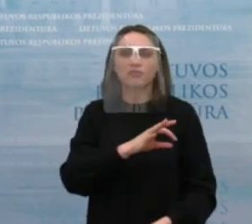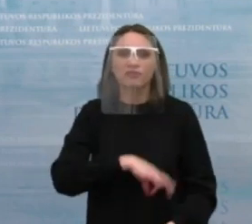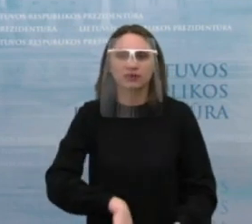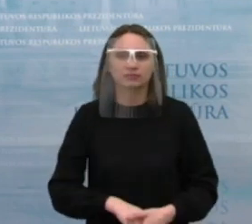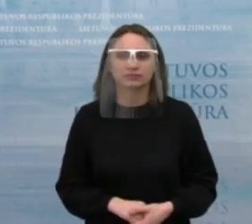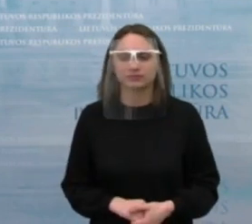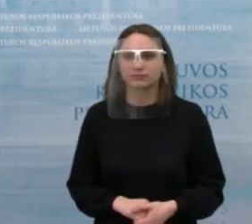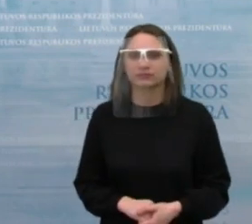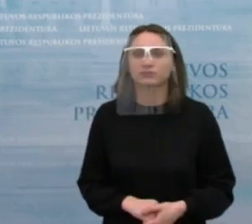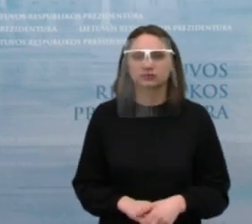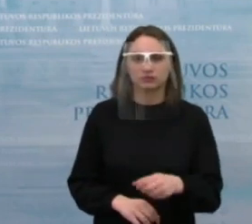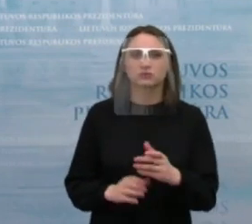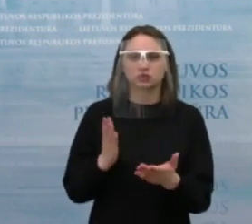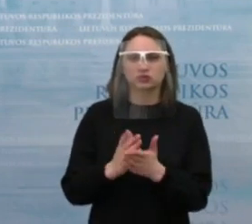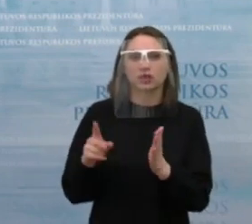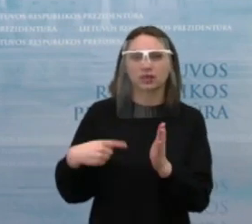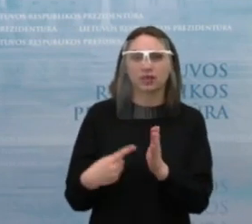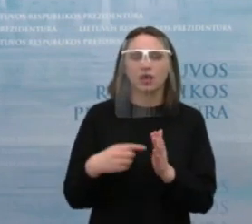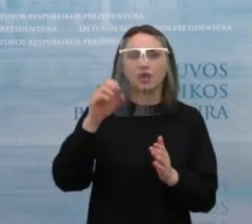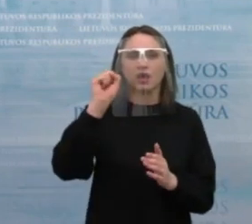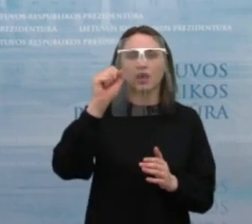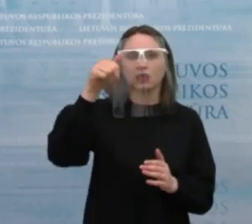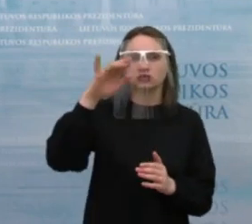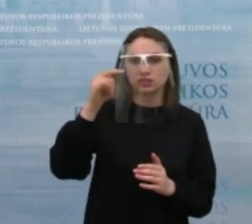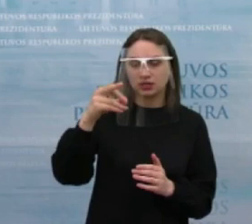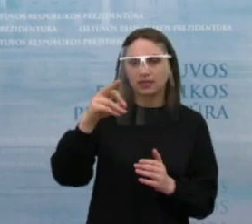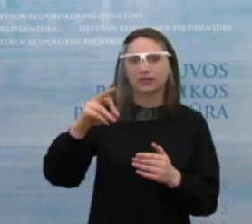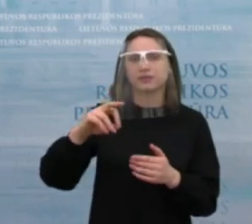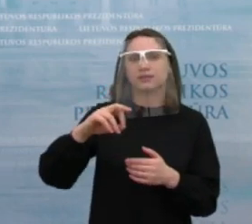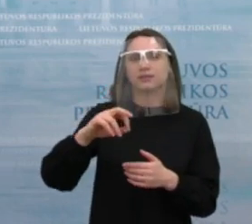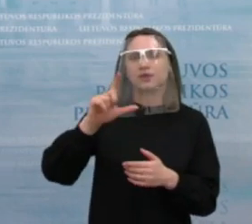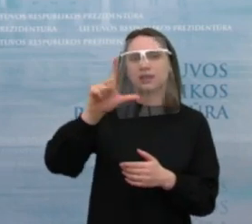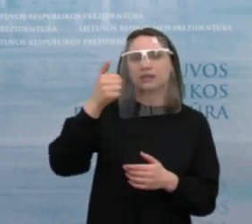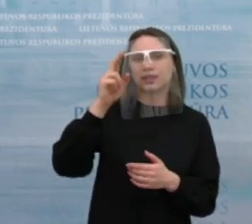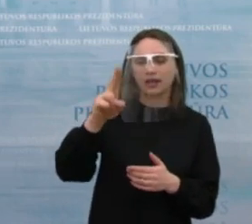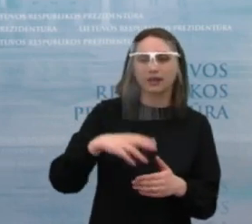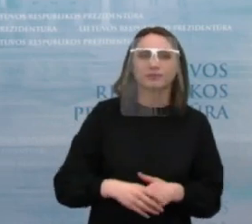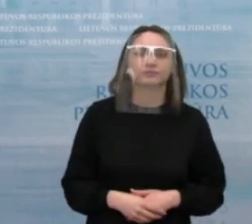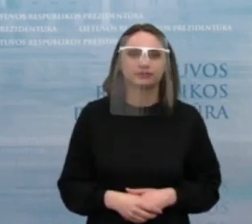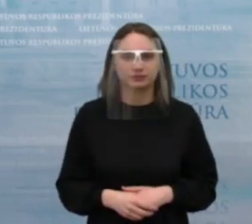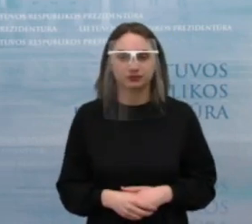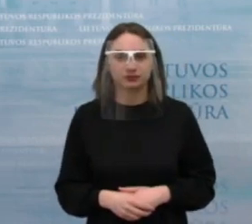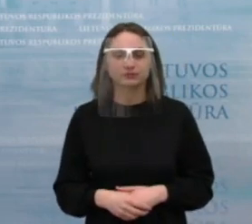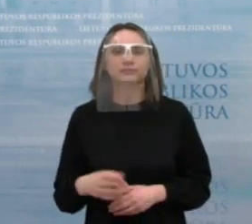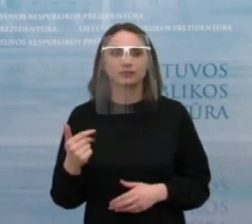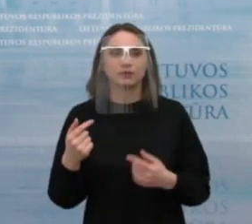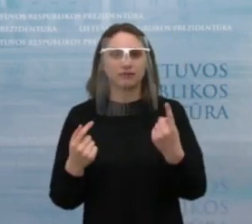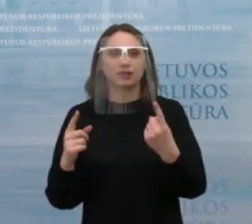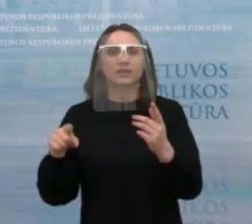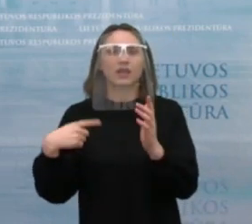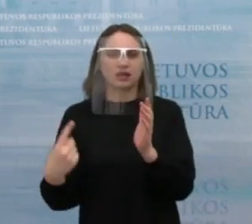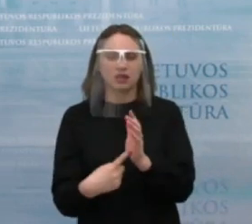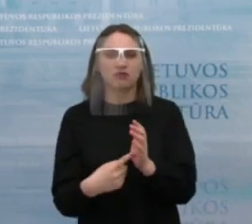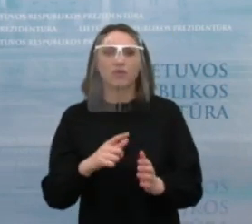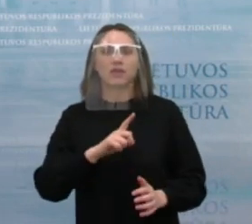Koji ministrė, taip turime keletą klausimų, pradėkime, manau, Širinėse, Jono, Vienėse, Lanką. Prašau, Širinė. Vienas klausimas, Latvijai nusprendė mokėti